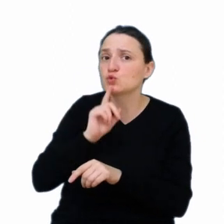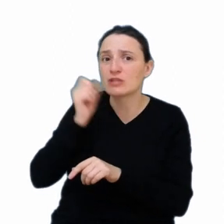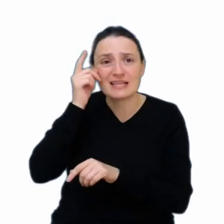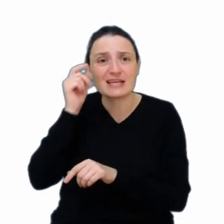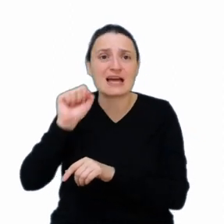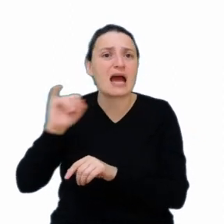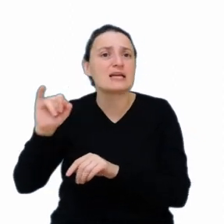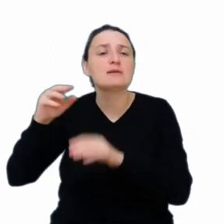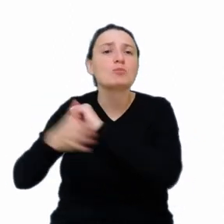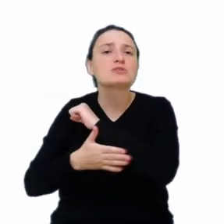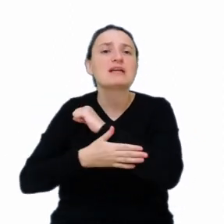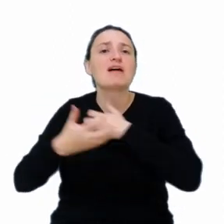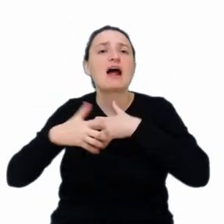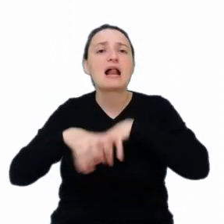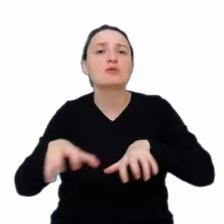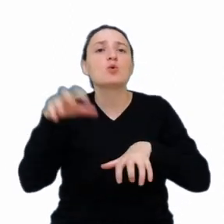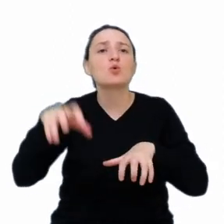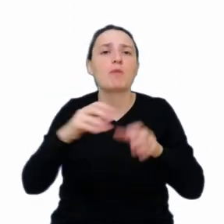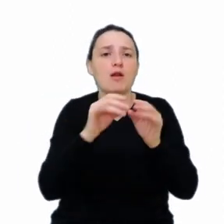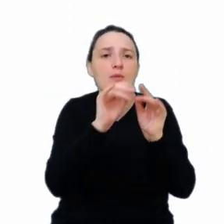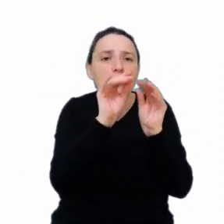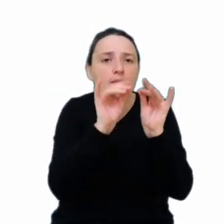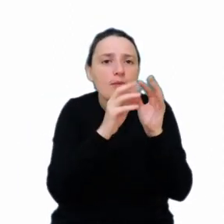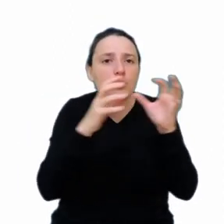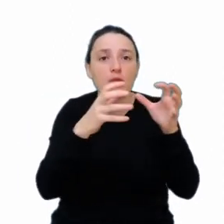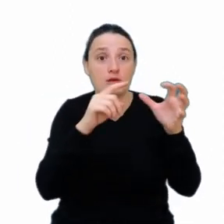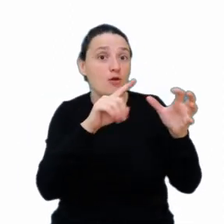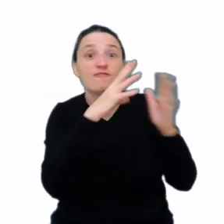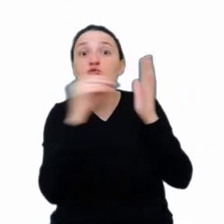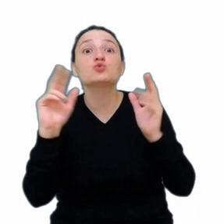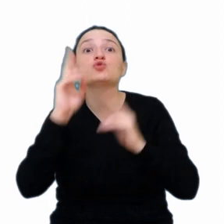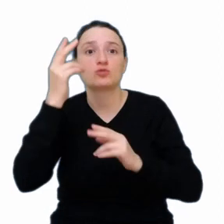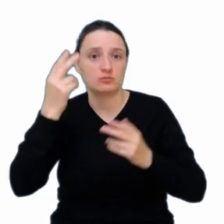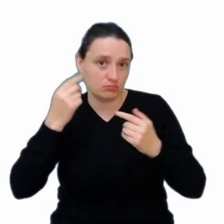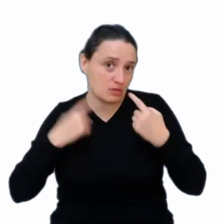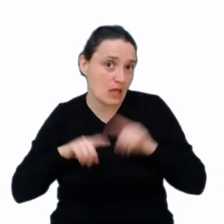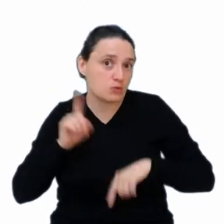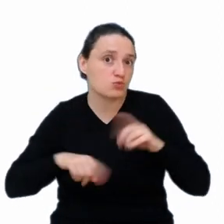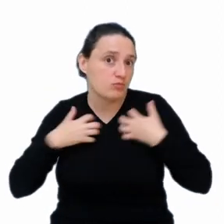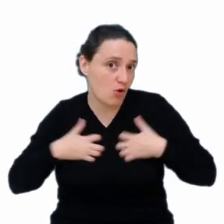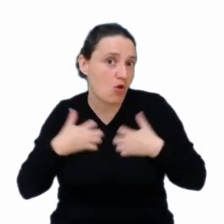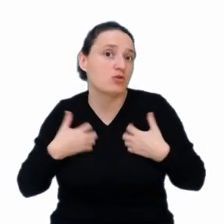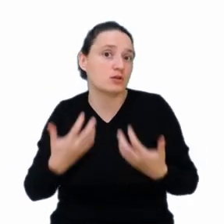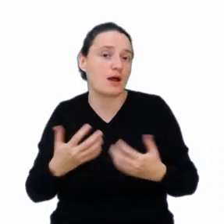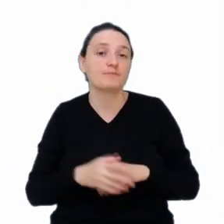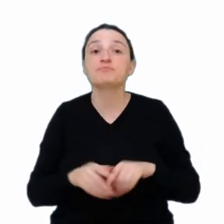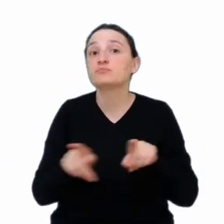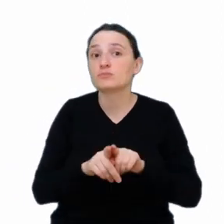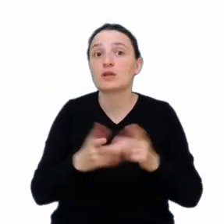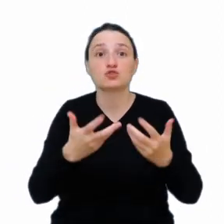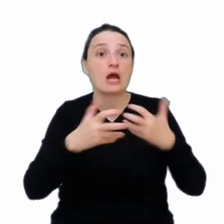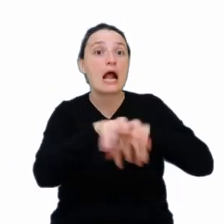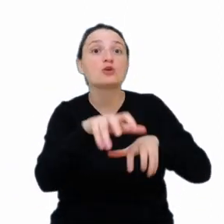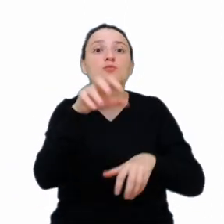algorytmy rojowe, na przykład zaczerpnięte z biologii, z natury. Mamy algorytmy genetyczne, również zaczerpnięte z